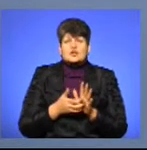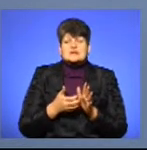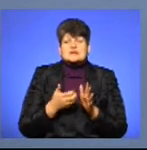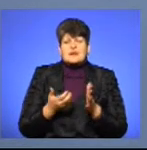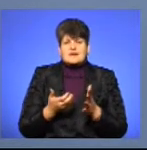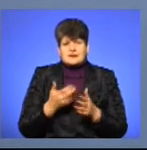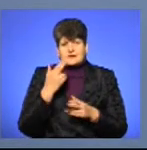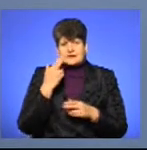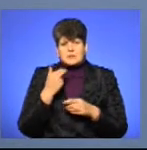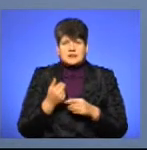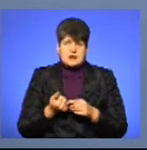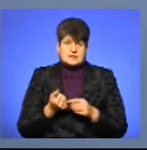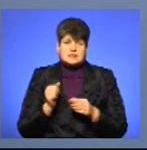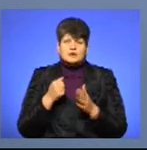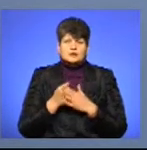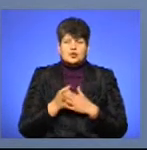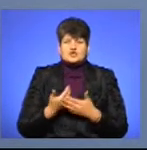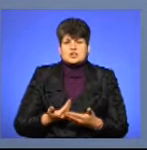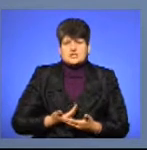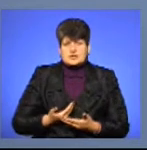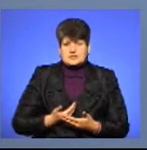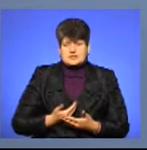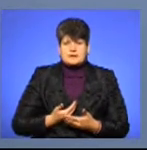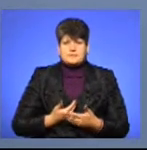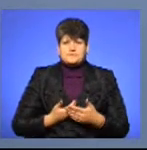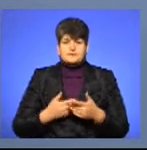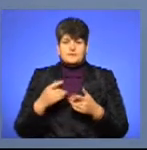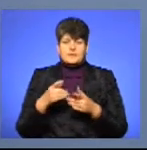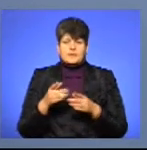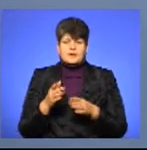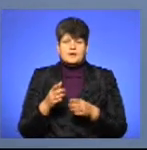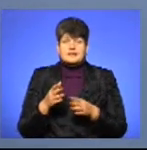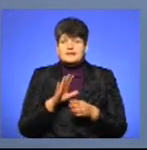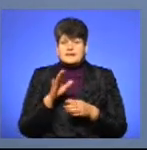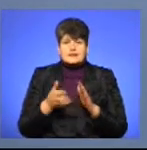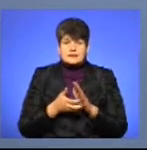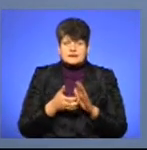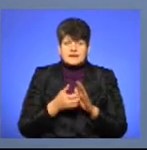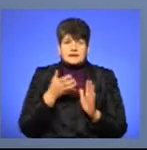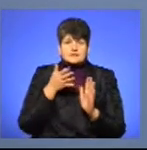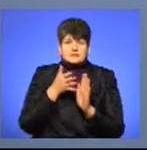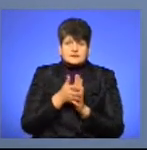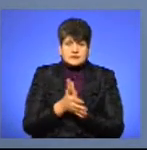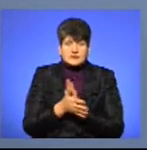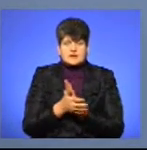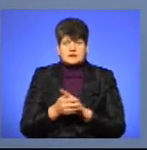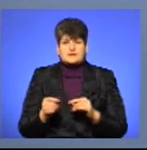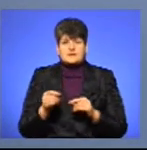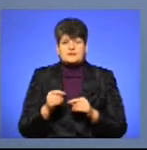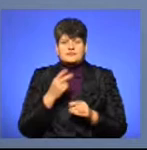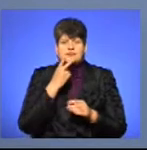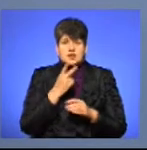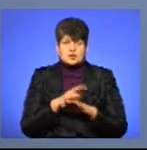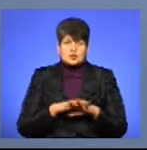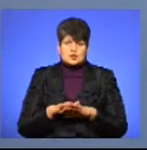адаптація до того, до життя в зрячому довкіллі, недостатня інтеграція в зряче суспільство.